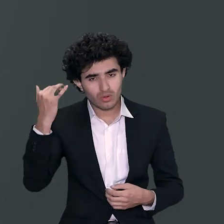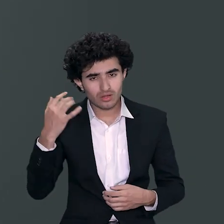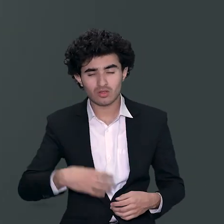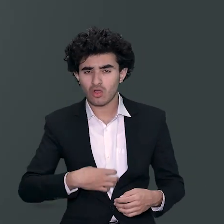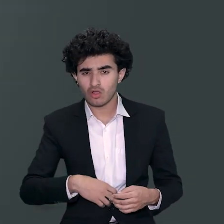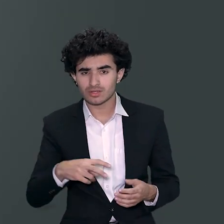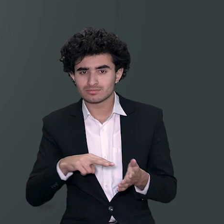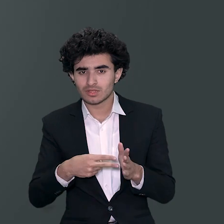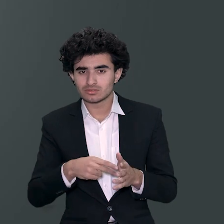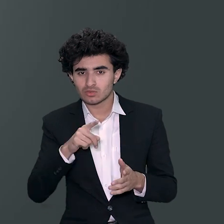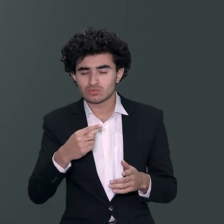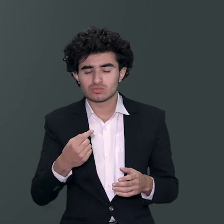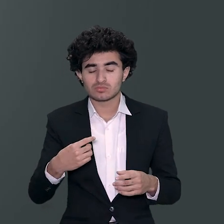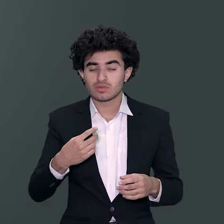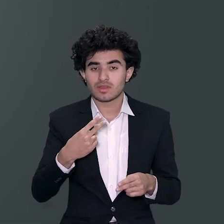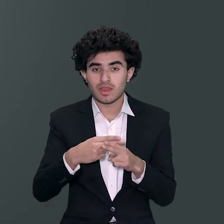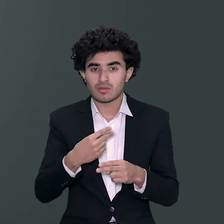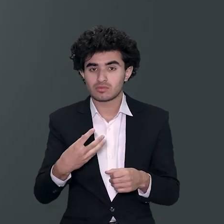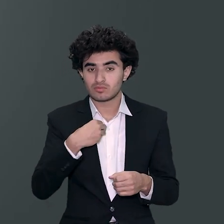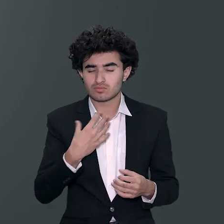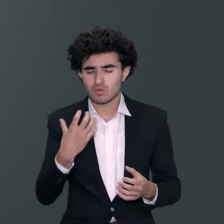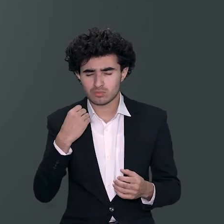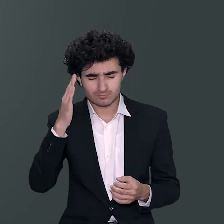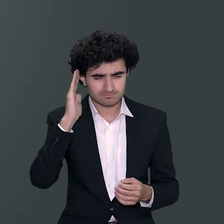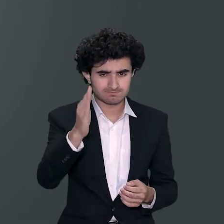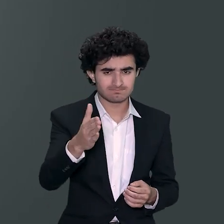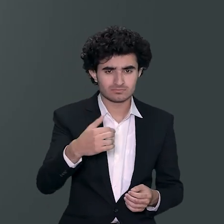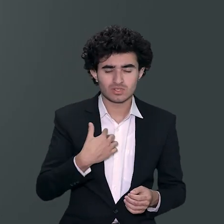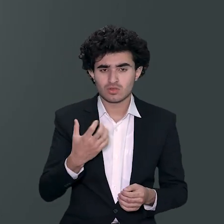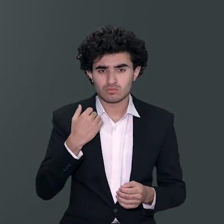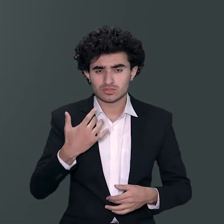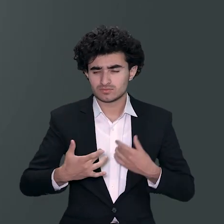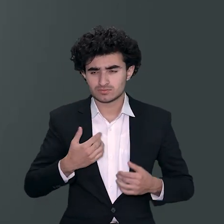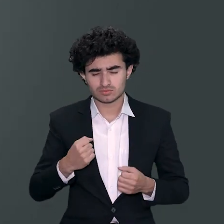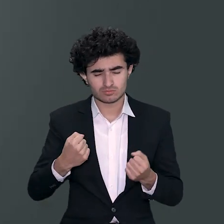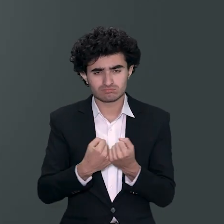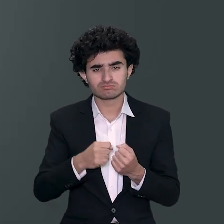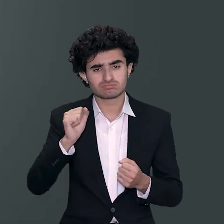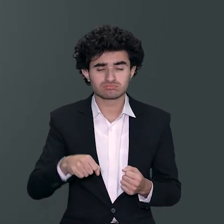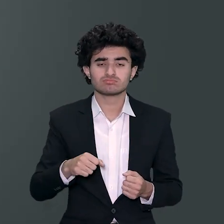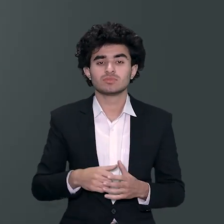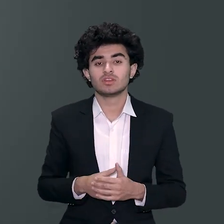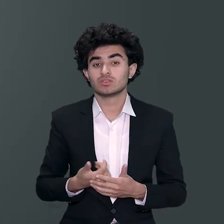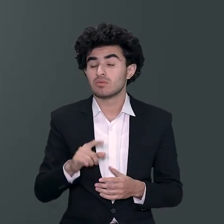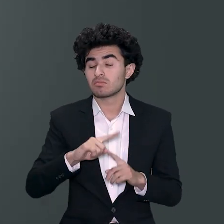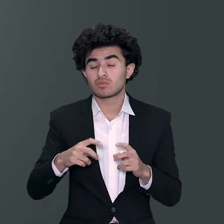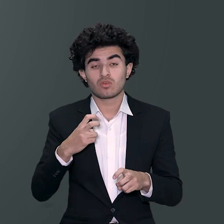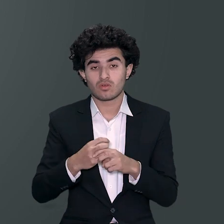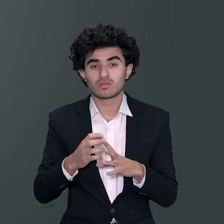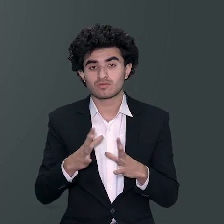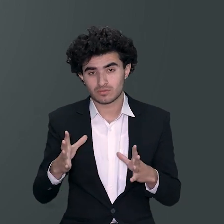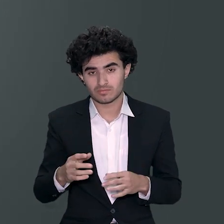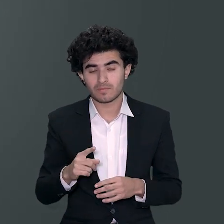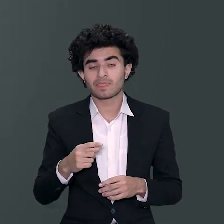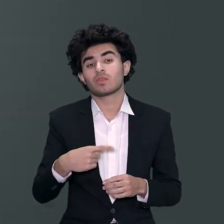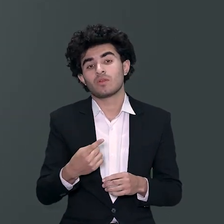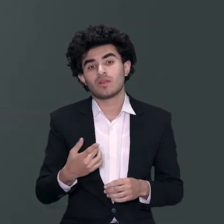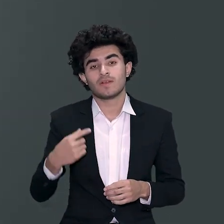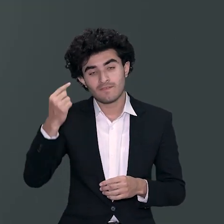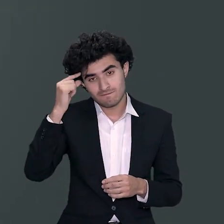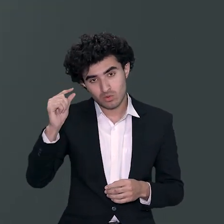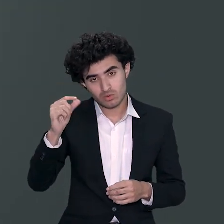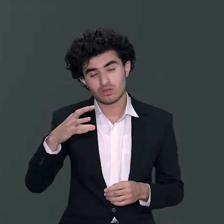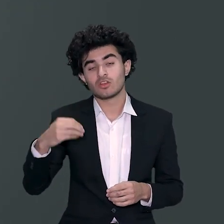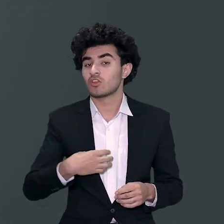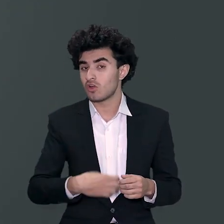کیوں کیوں کہ جب تک آپ کی وہ آواز اندر سے نہیں آئے گی کہ مجھے کچھ کرنا ہے مجھے کہیں پہ جان بڑا